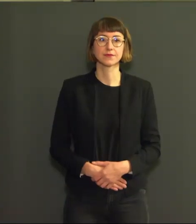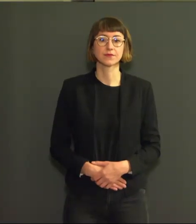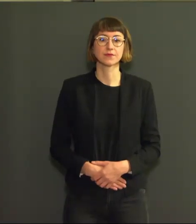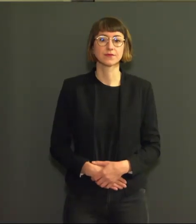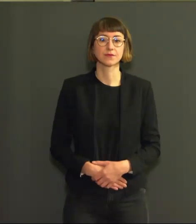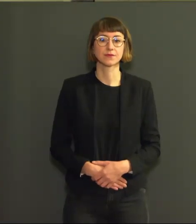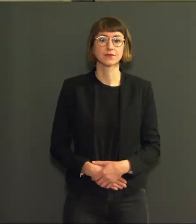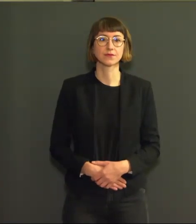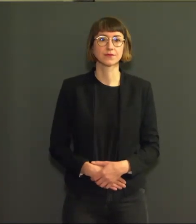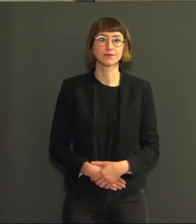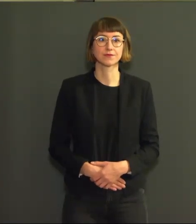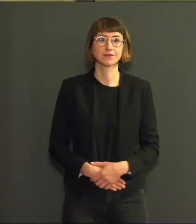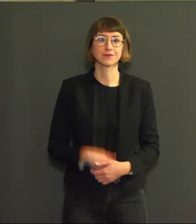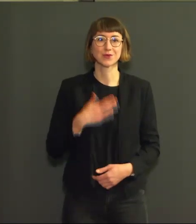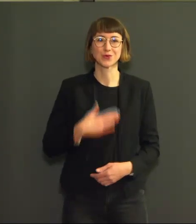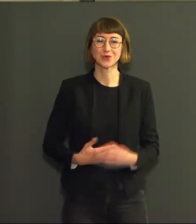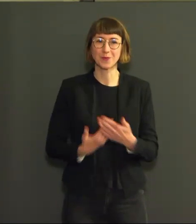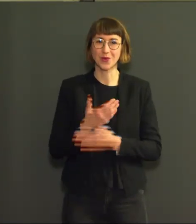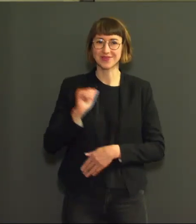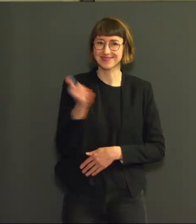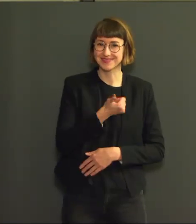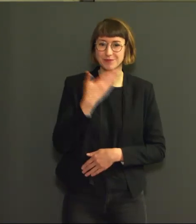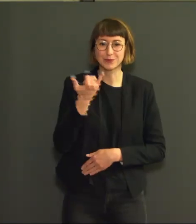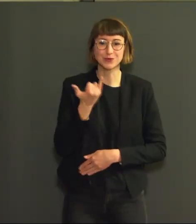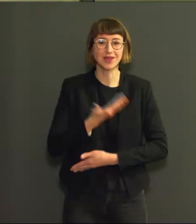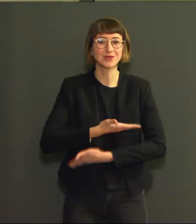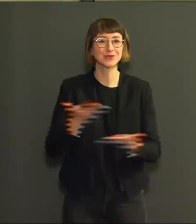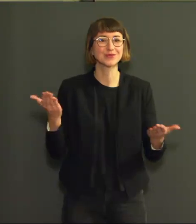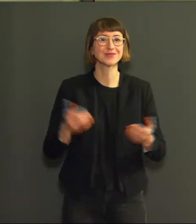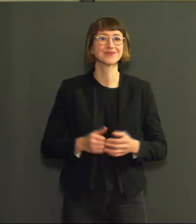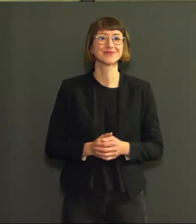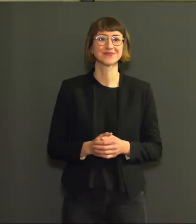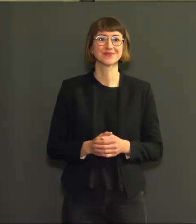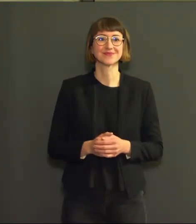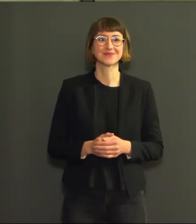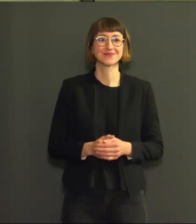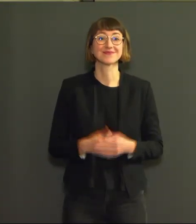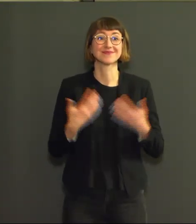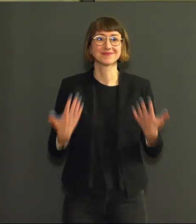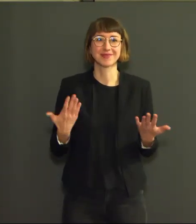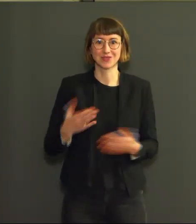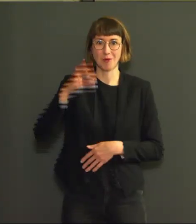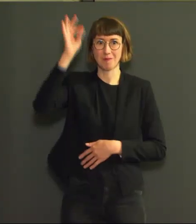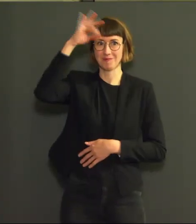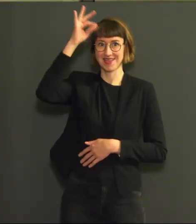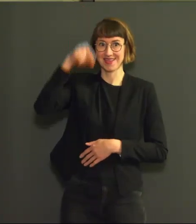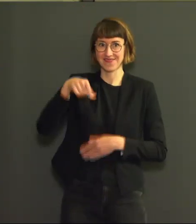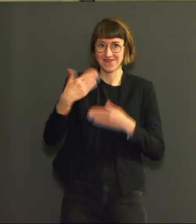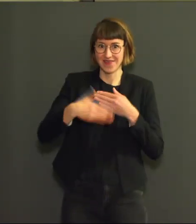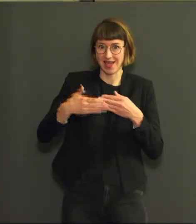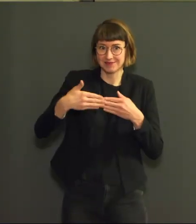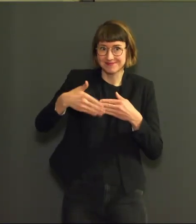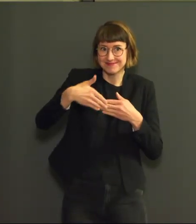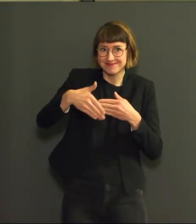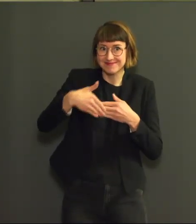Bonjour à tous, en cette fin du mois de mai,